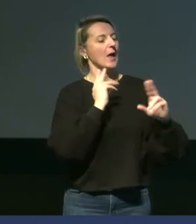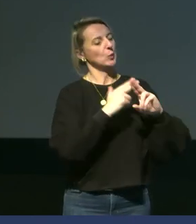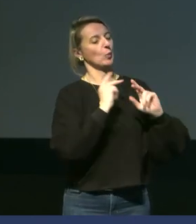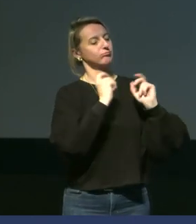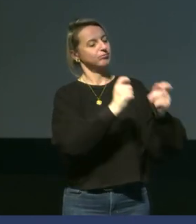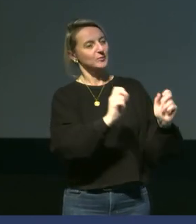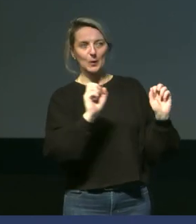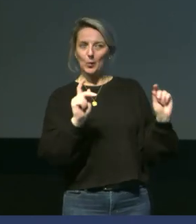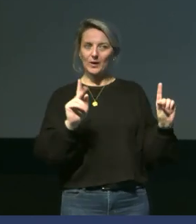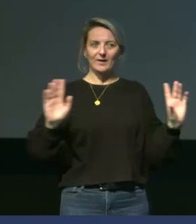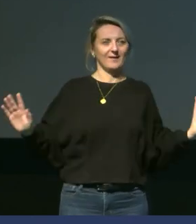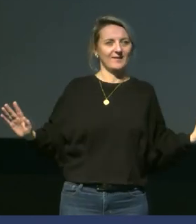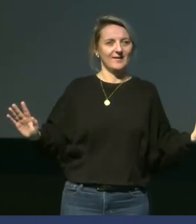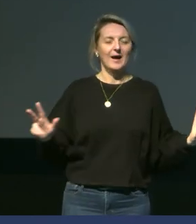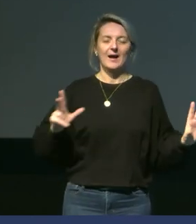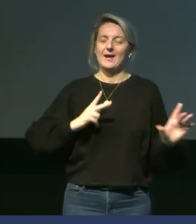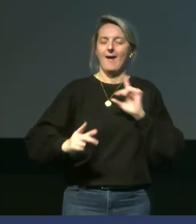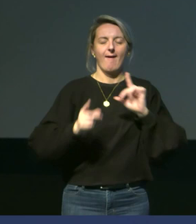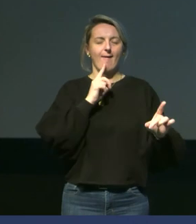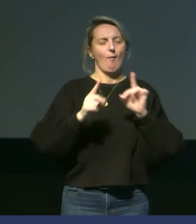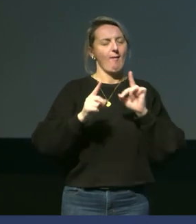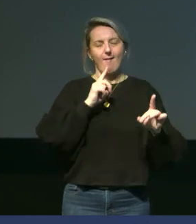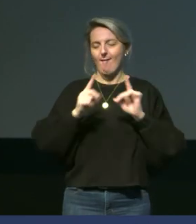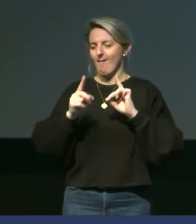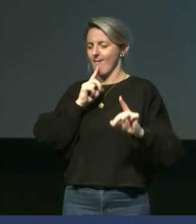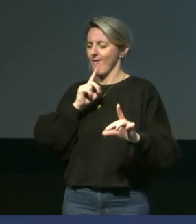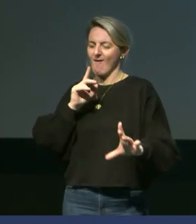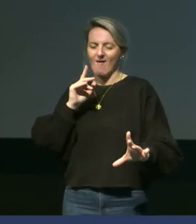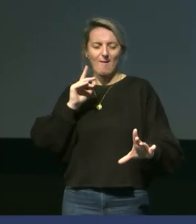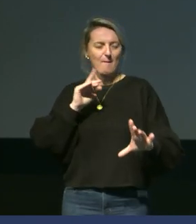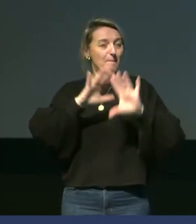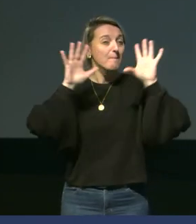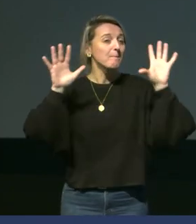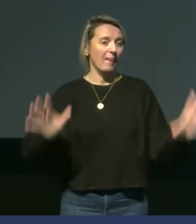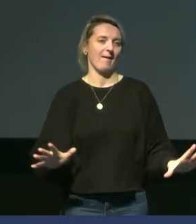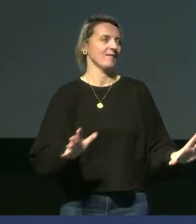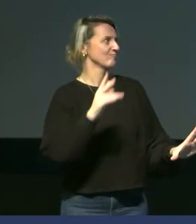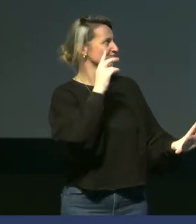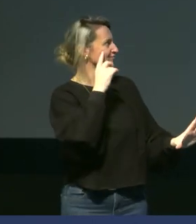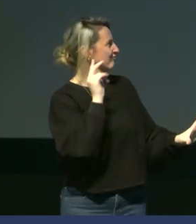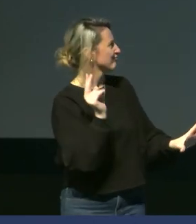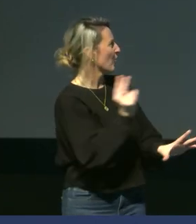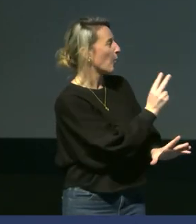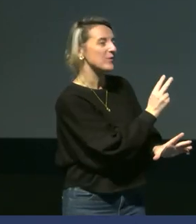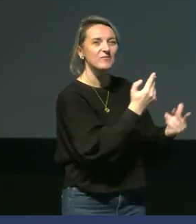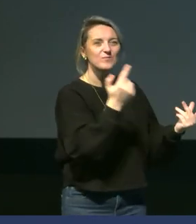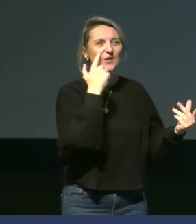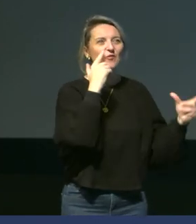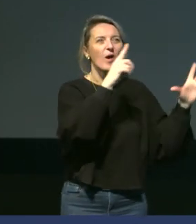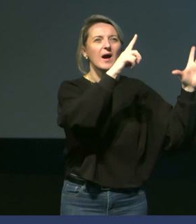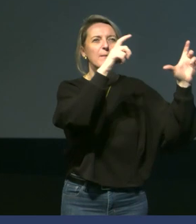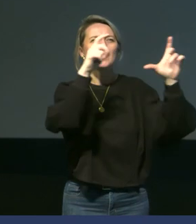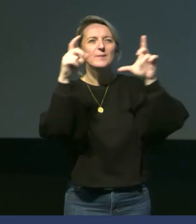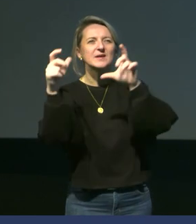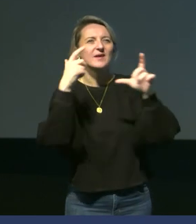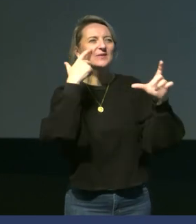on trouve énormément d'erreurs. C'est le cas aussi si vous observez deux minutes cette diapositive, vous